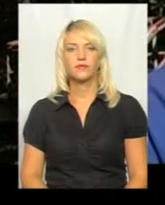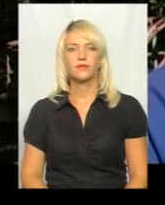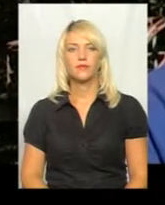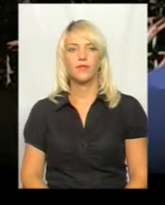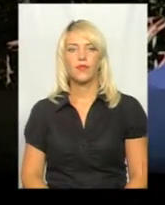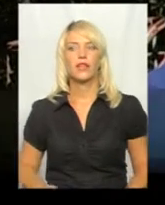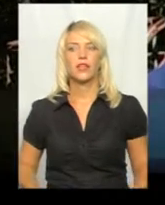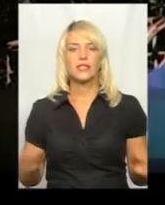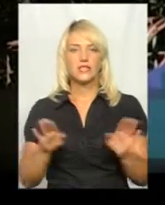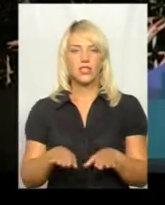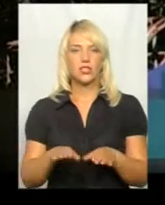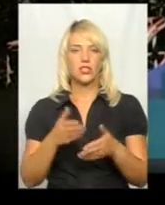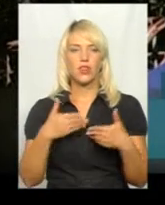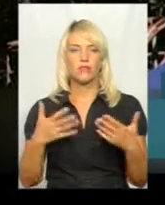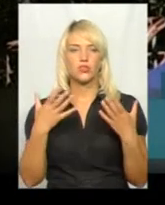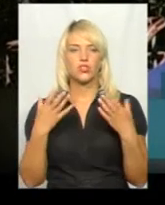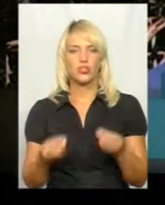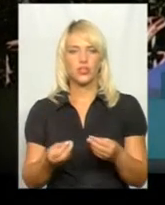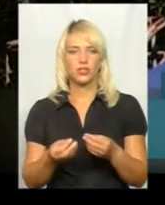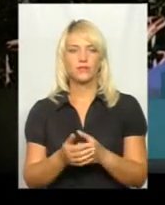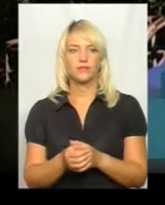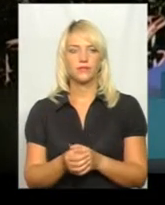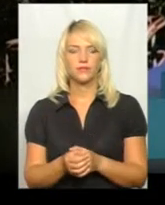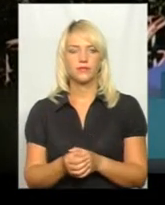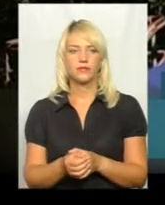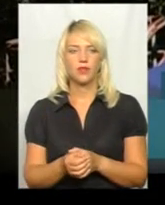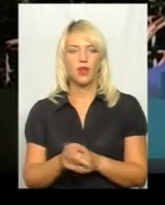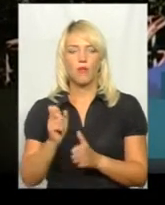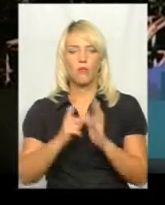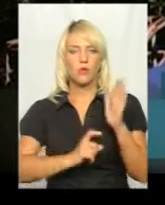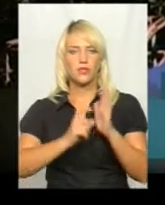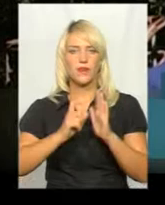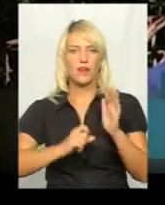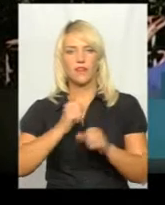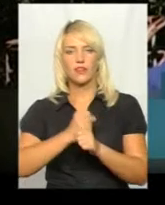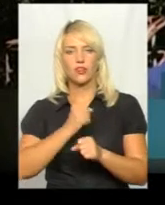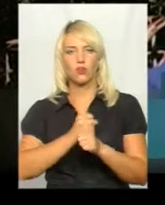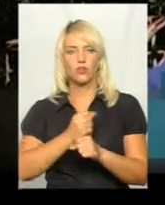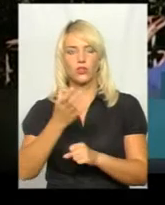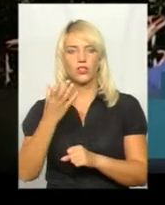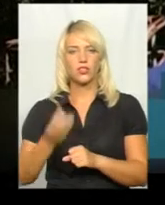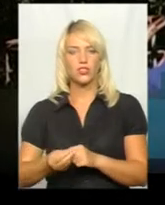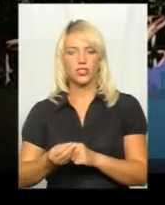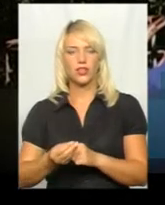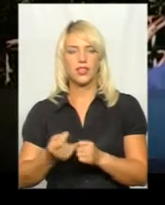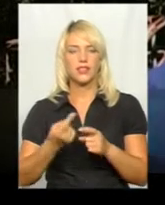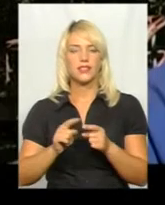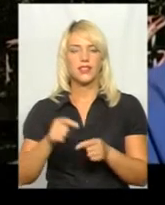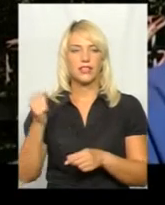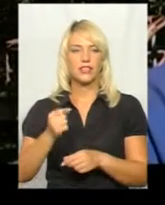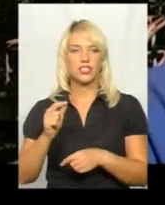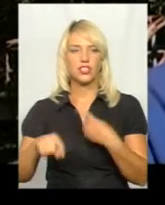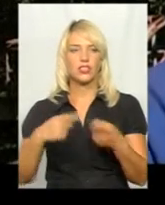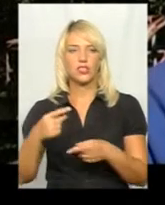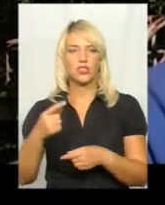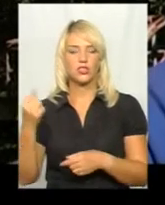Залишилося нам ще по зварюваних роботах цей тиждень і, можливо, ще